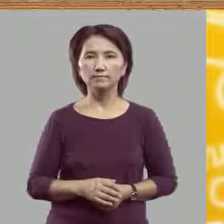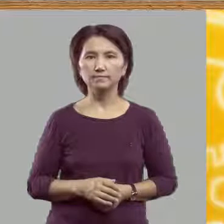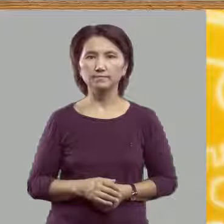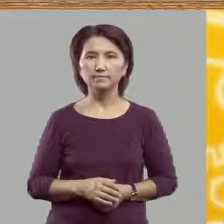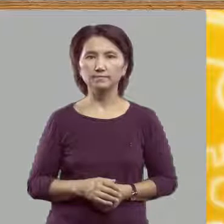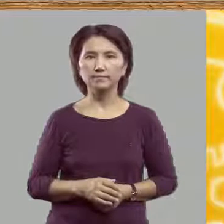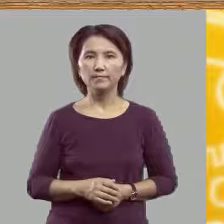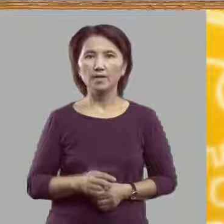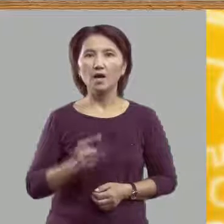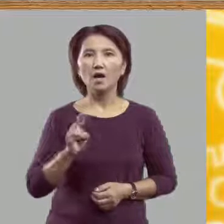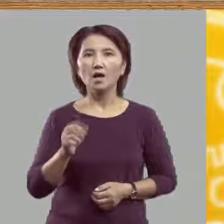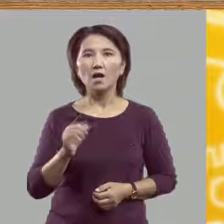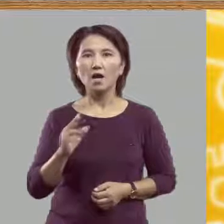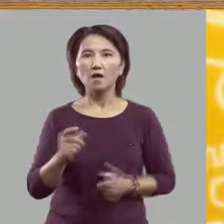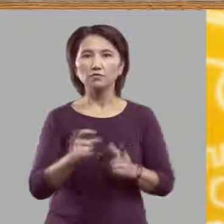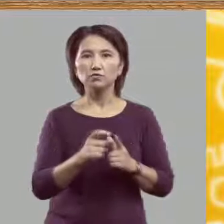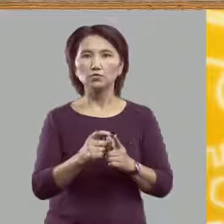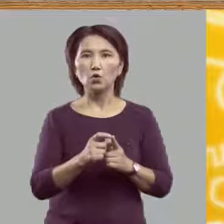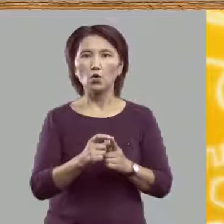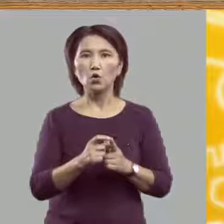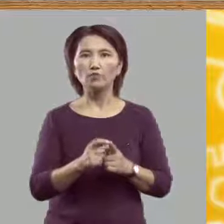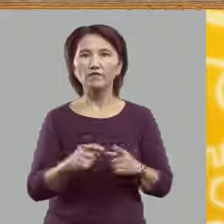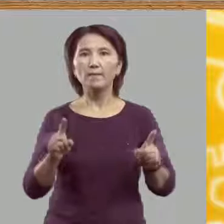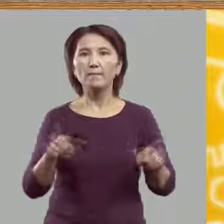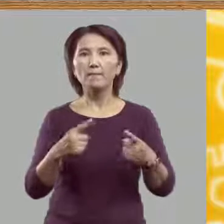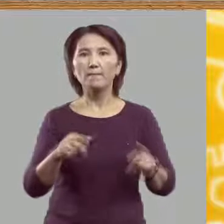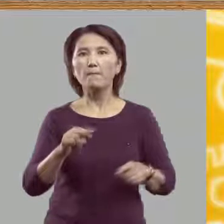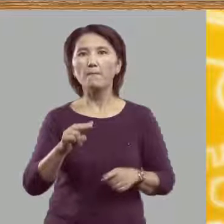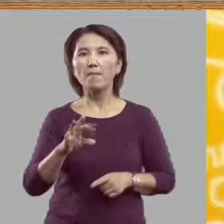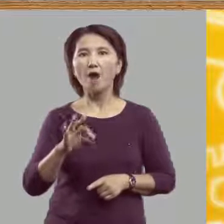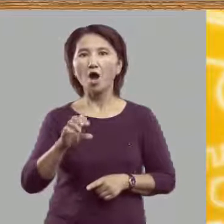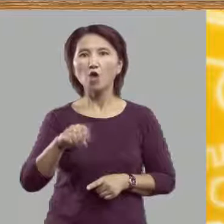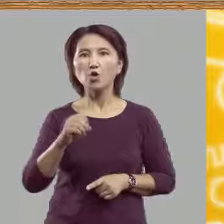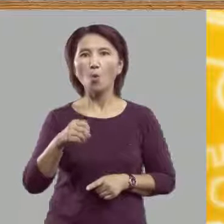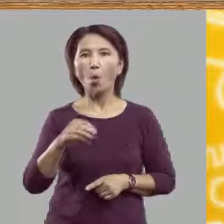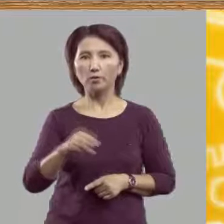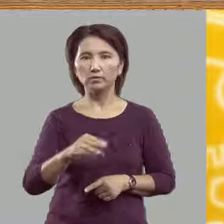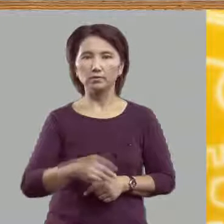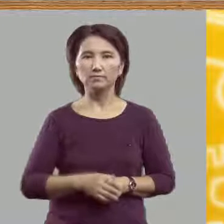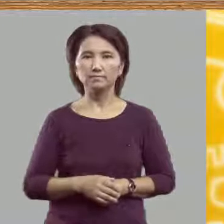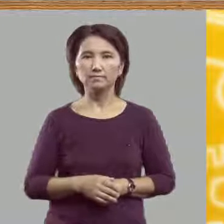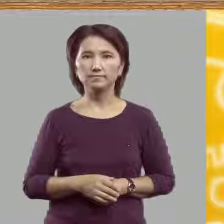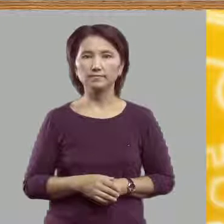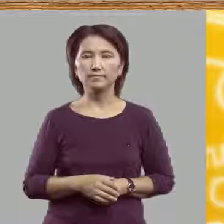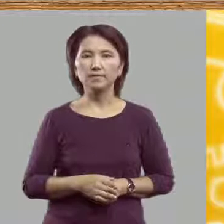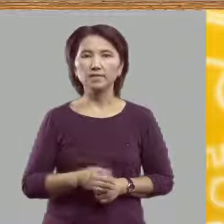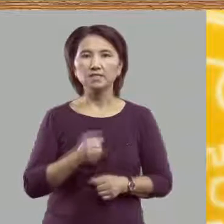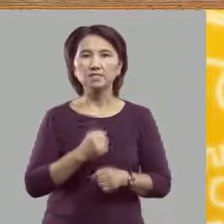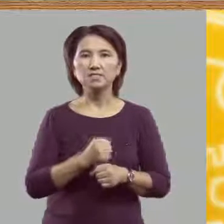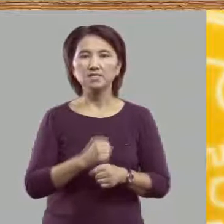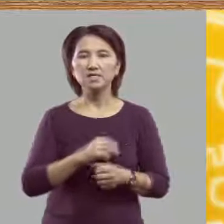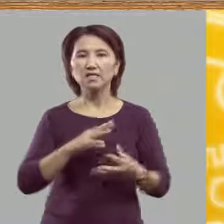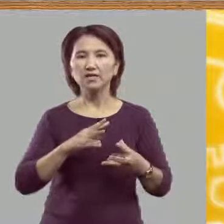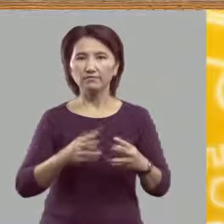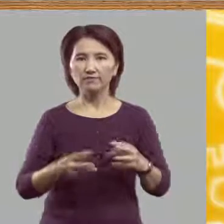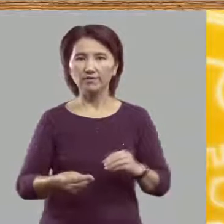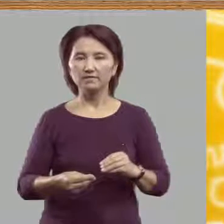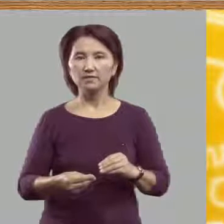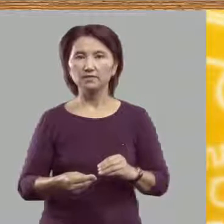Как в слове ПОЁТ. Сделаем вывод.